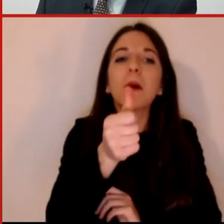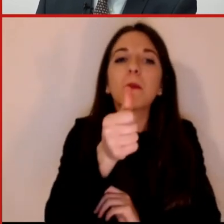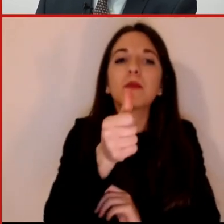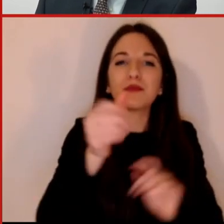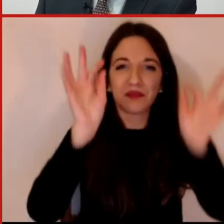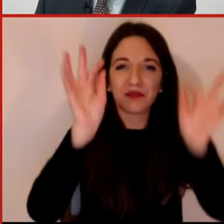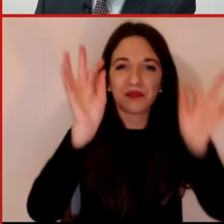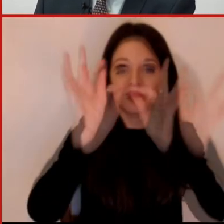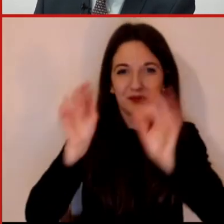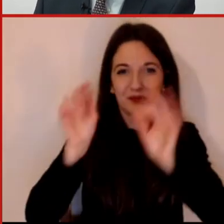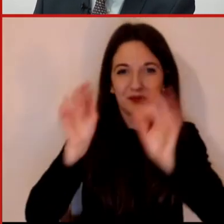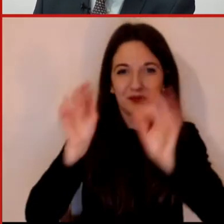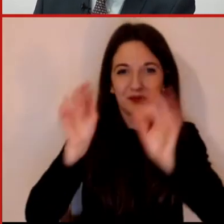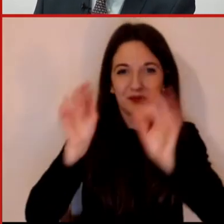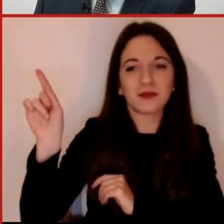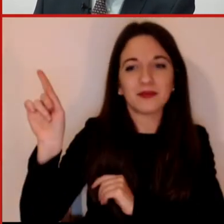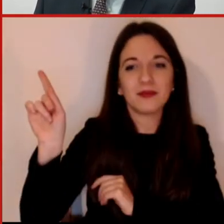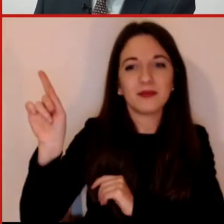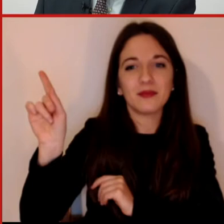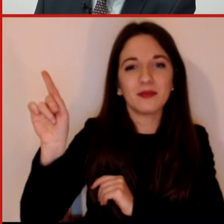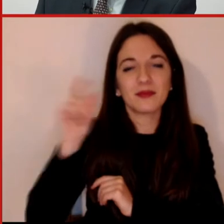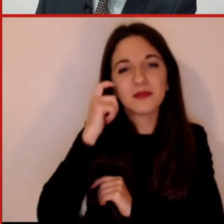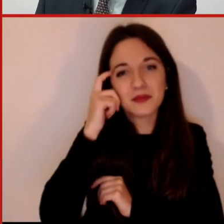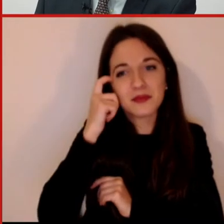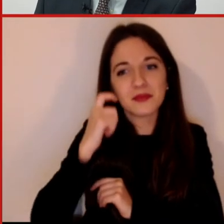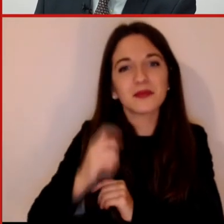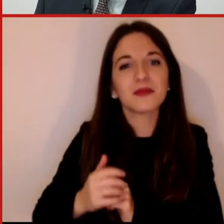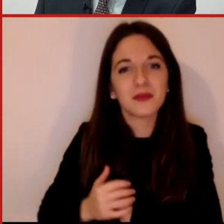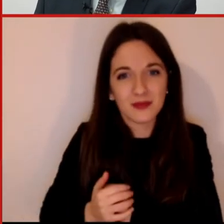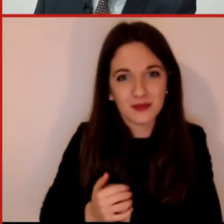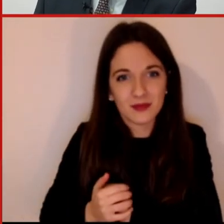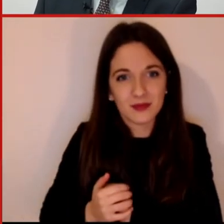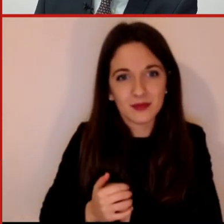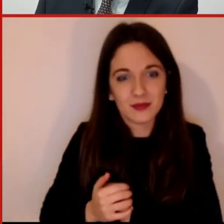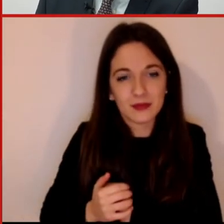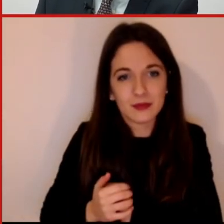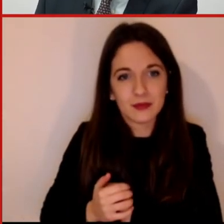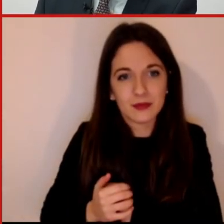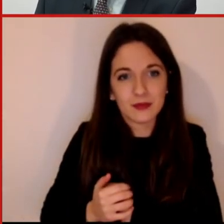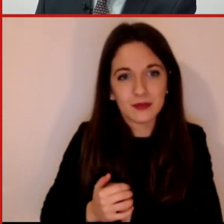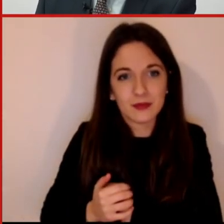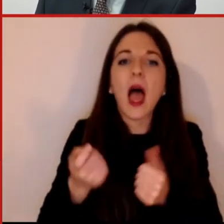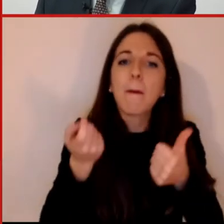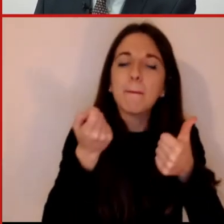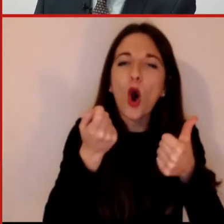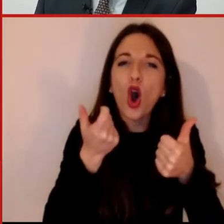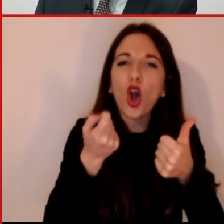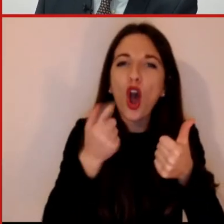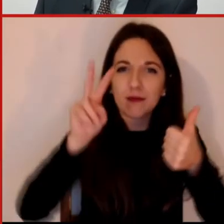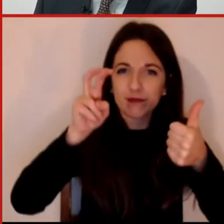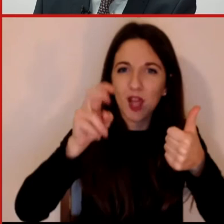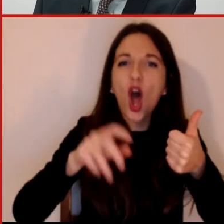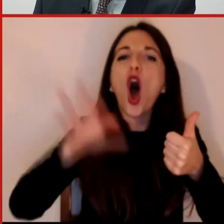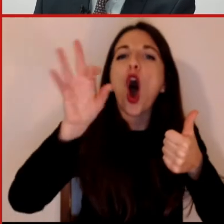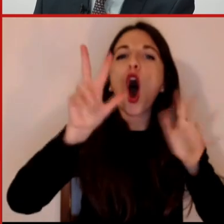algoritmi possano determinare le scelte della tua vita quotidiana, poco l'8%, la